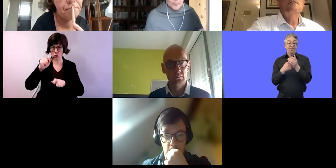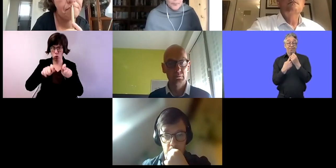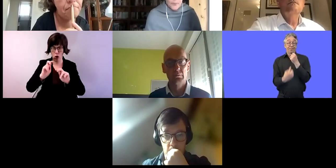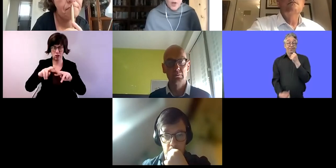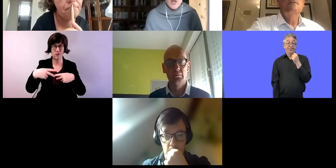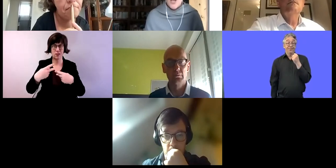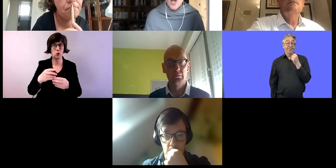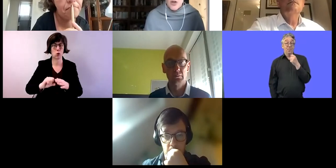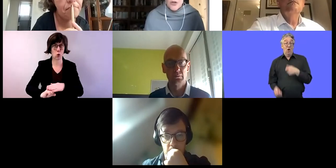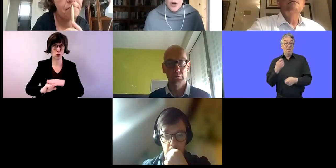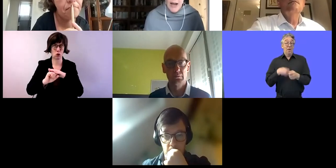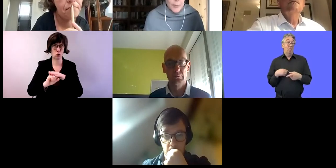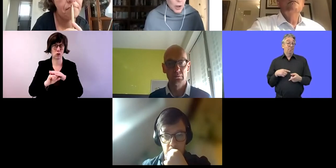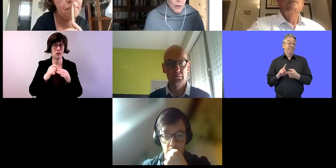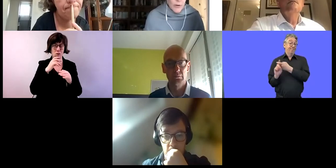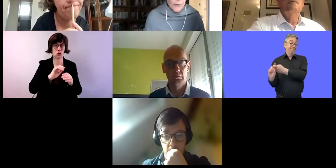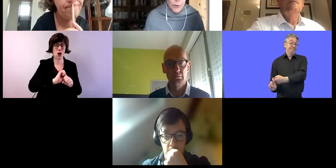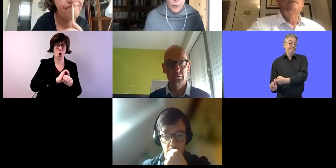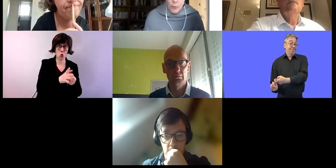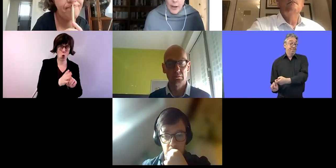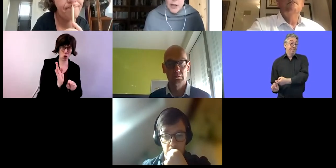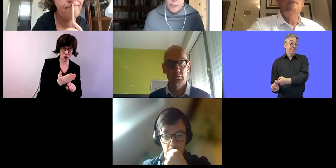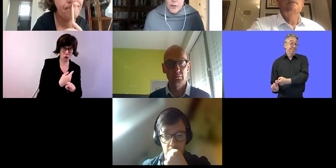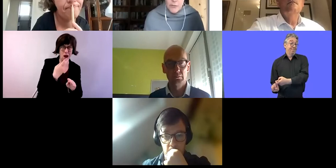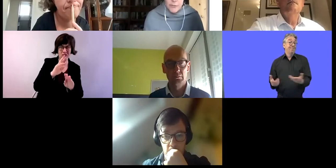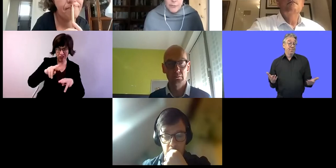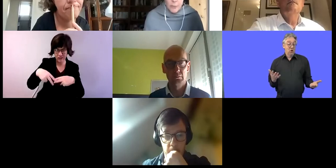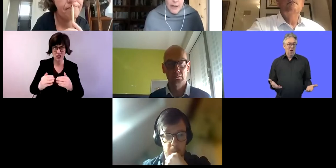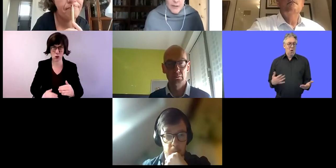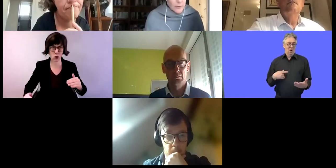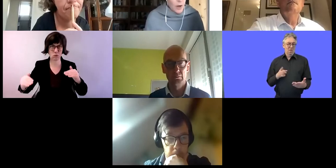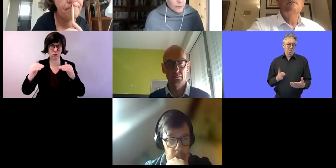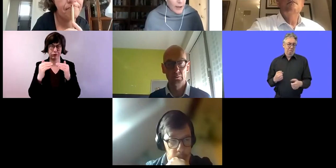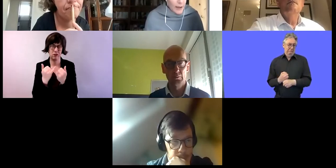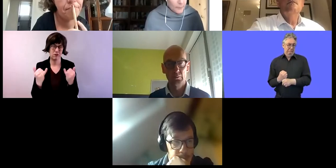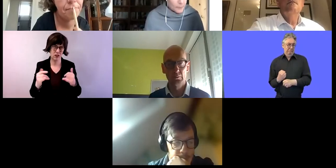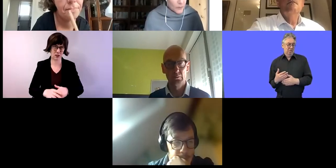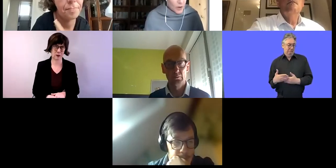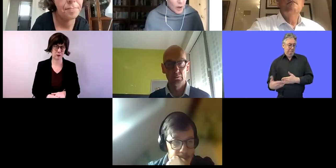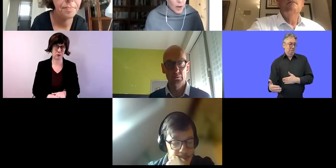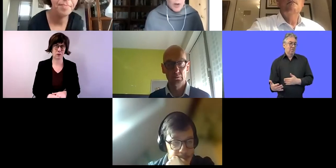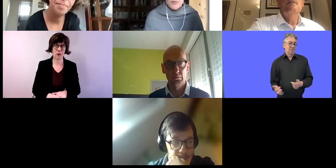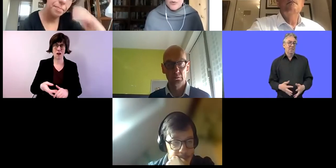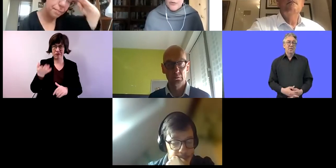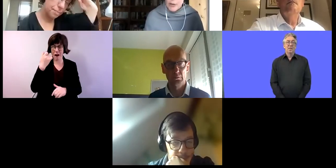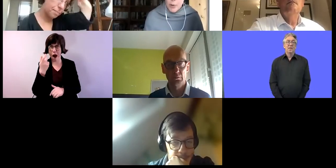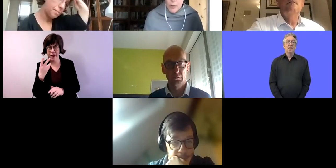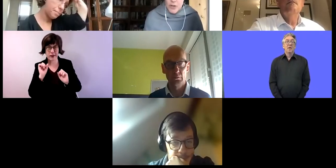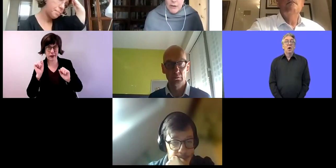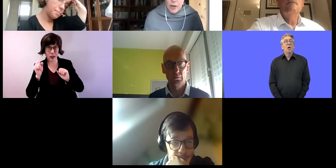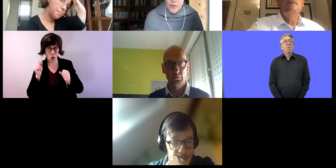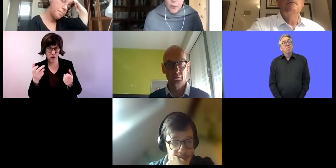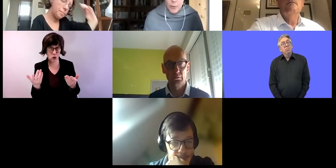um den verlorenen Boden hier nach der Pandemie wieder gut zu machen. Es gab einige innovative Wege auch,